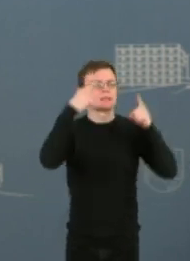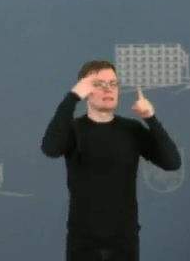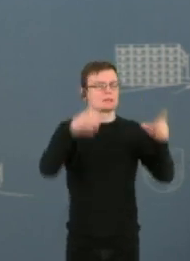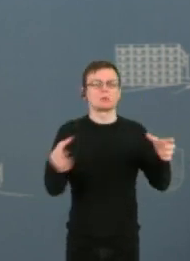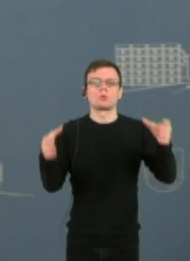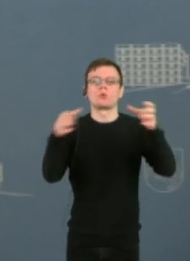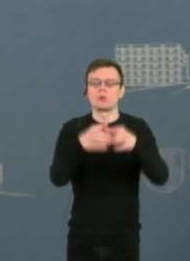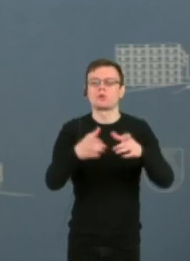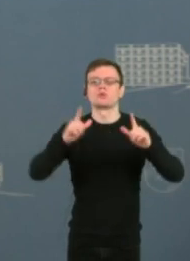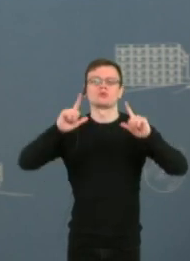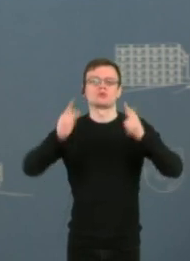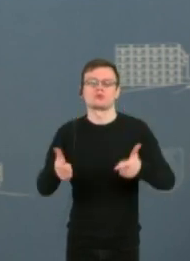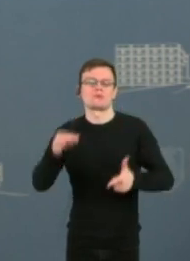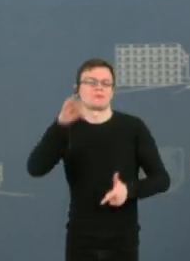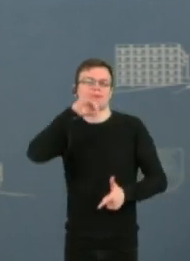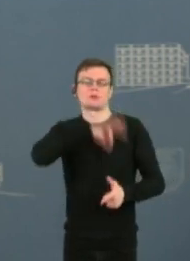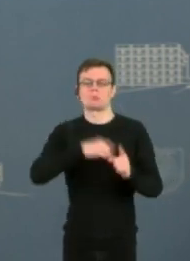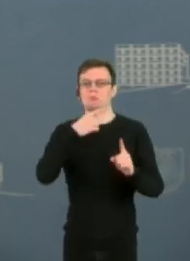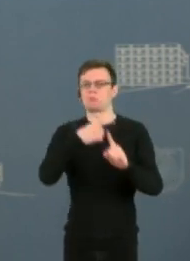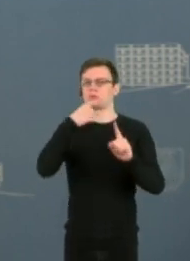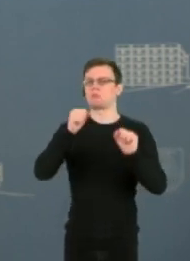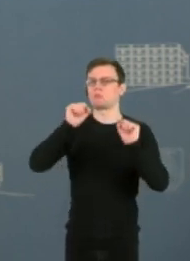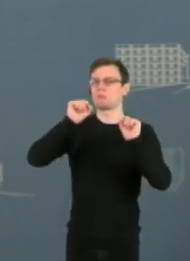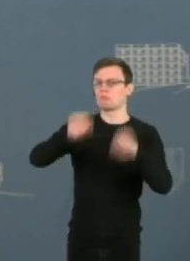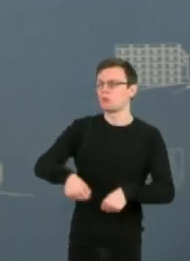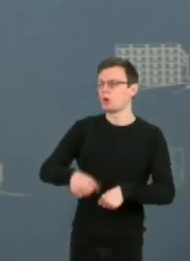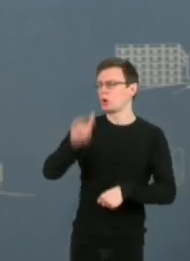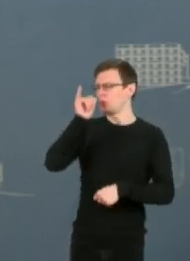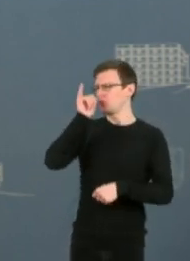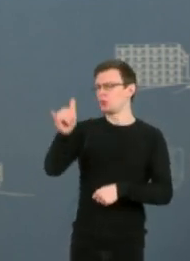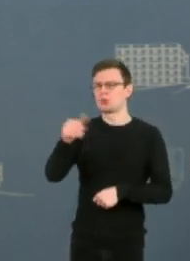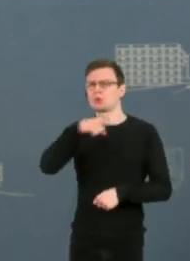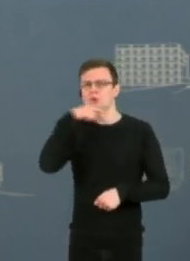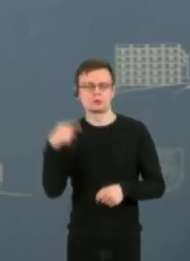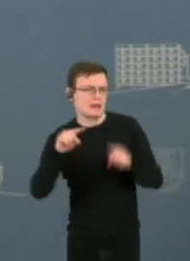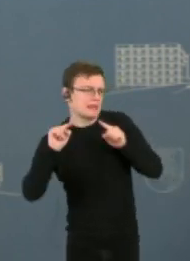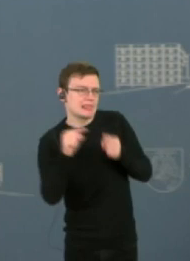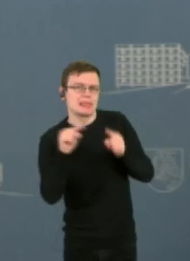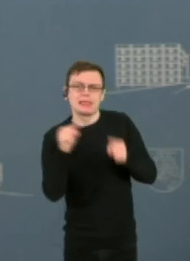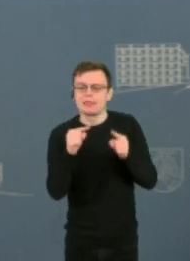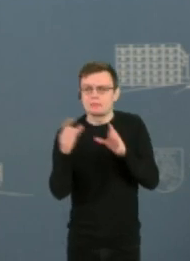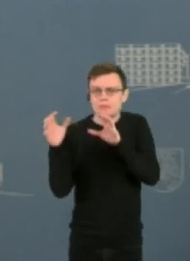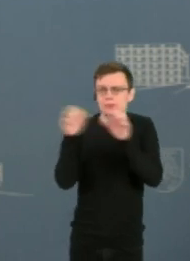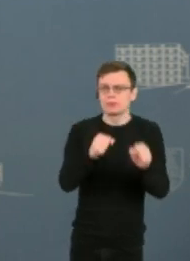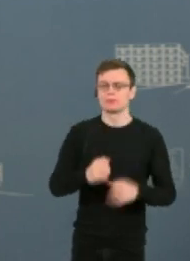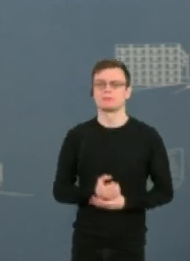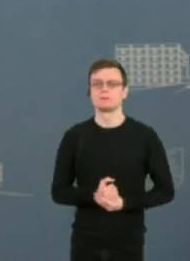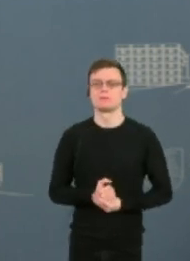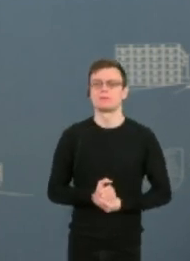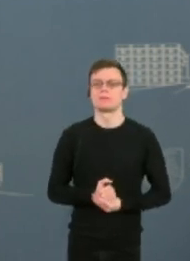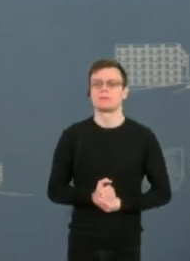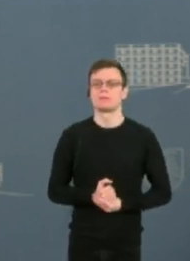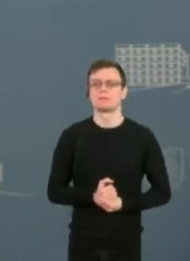yra geras būdas atsakyti į rūsijos agresyvius veiksmus. Pana